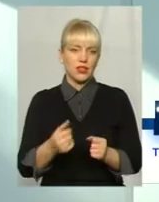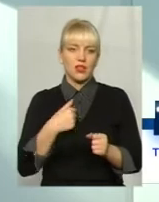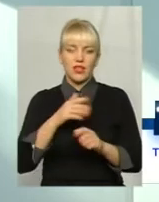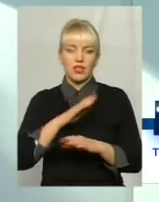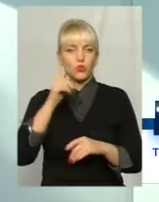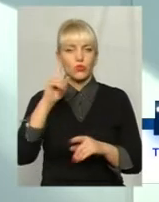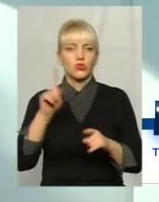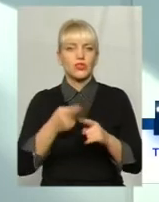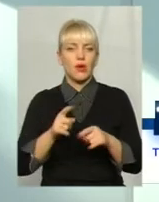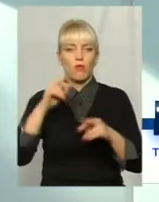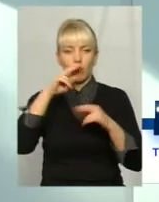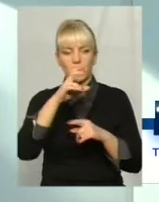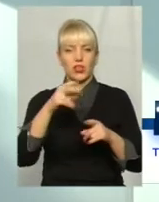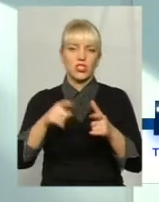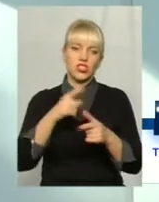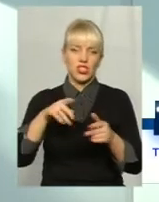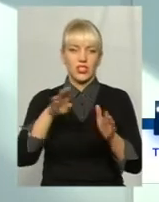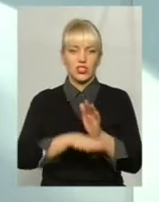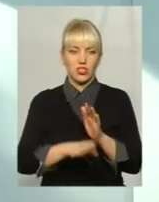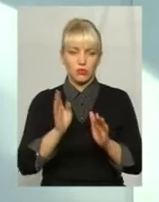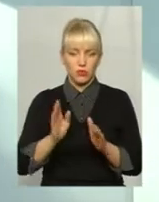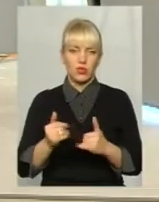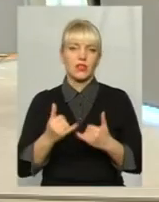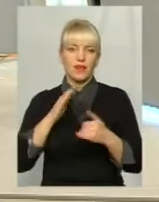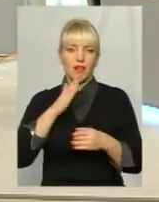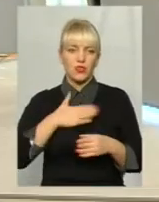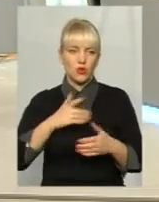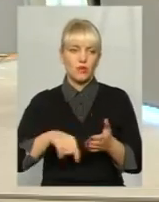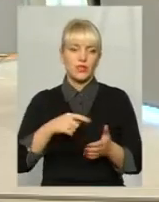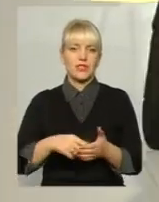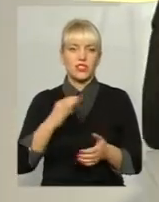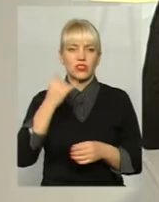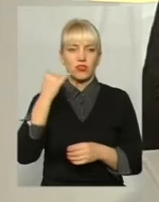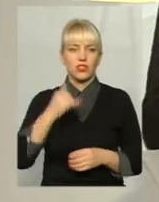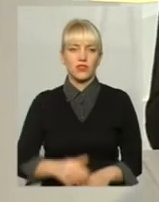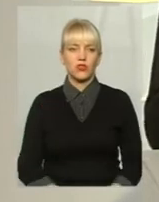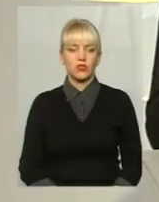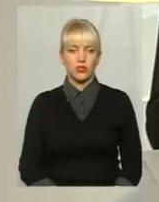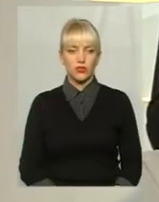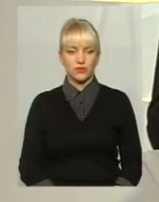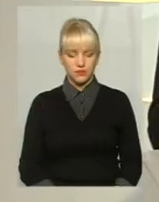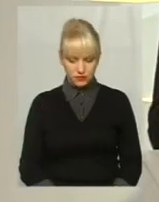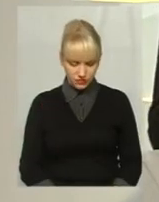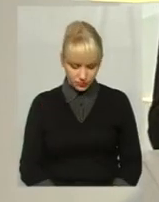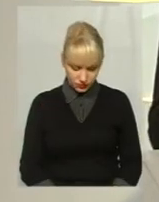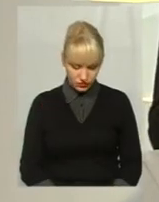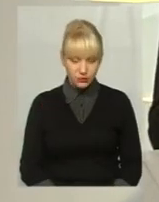помилковує, чи воно щось гірше зробить для нашого міста. Ще один дзвіночок в нас. Доброго вечора.